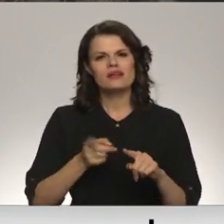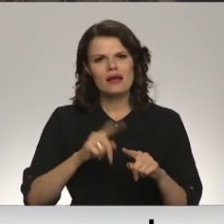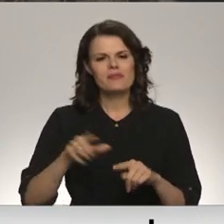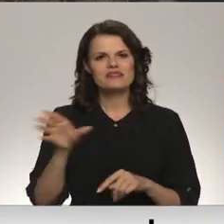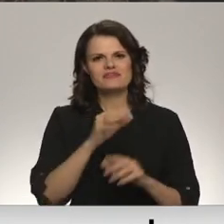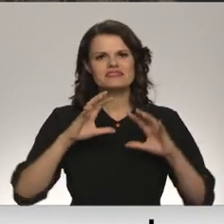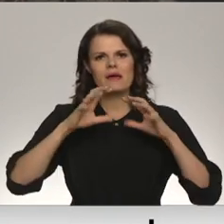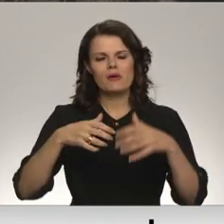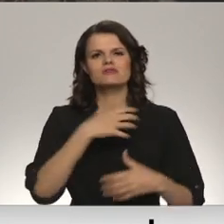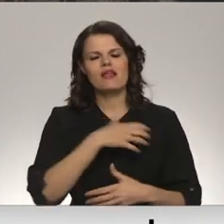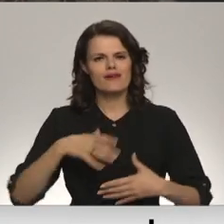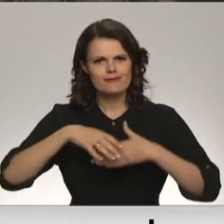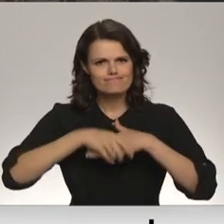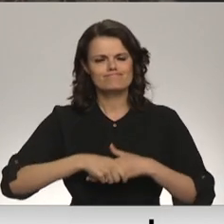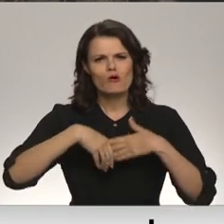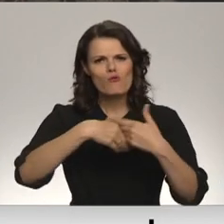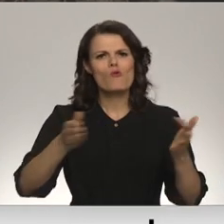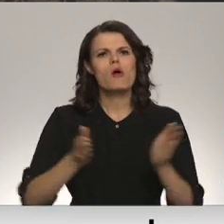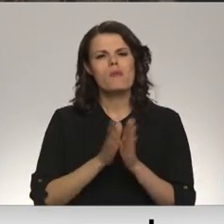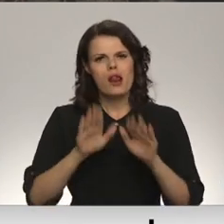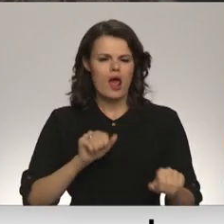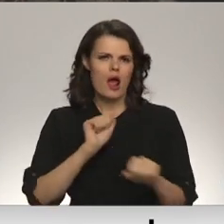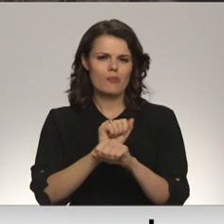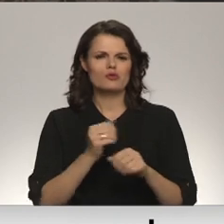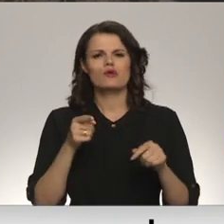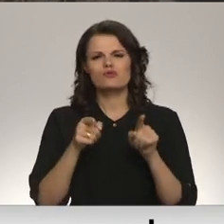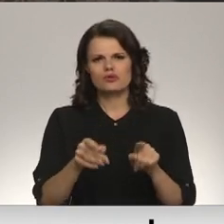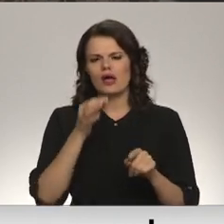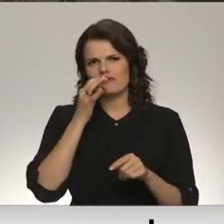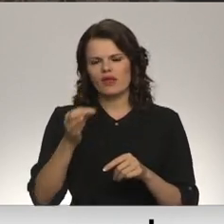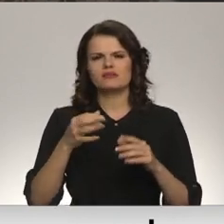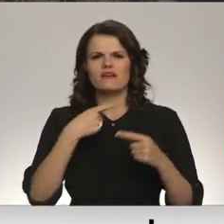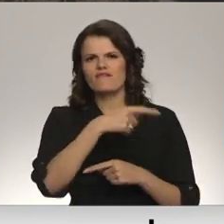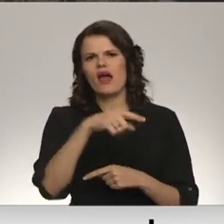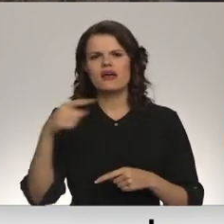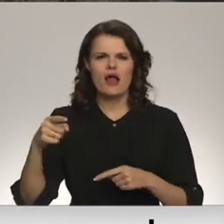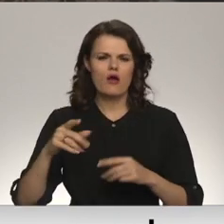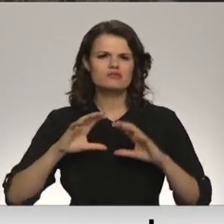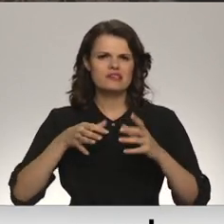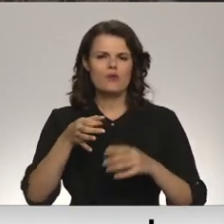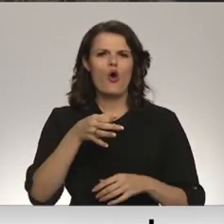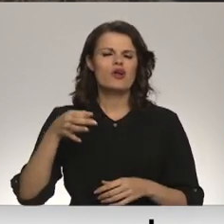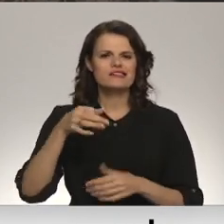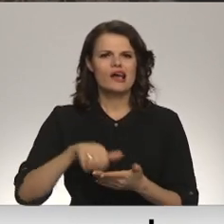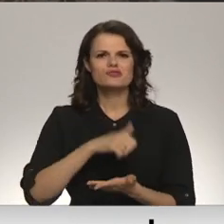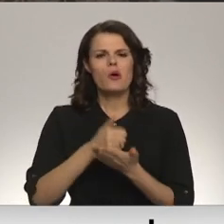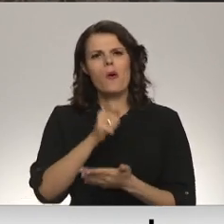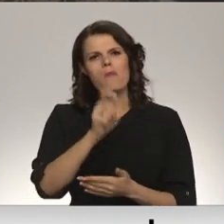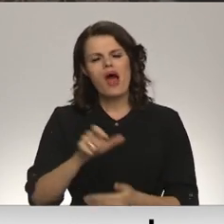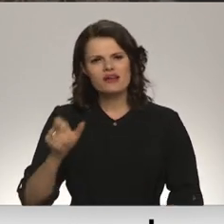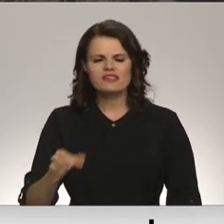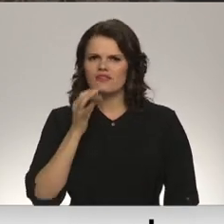apturētu. To uzsver vairāku sabiedrisko organizāciju pārstāvi, kur šodien parakstīja memorandu par bērnu slapkavošanas apturēšanu Ukrainā.